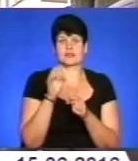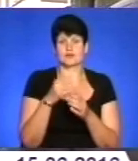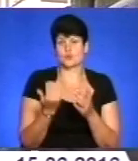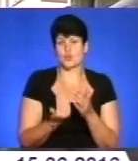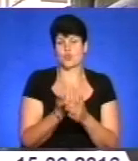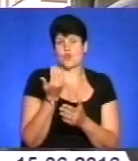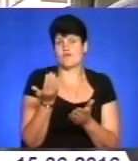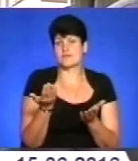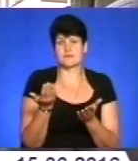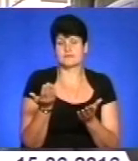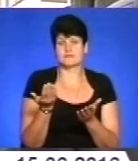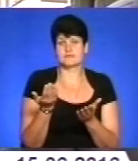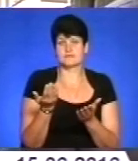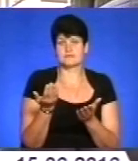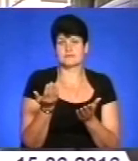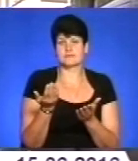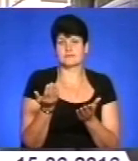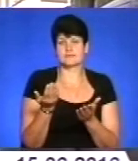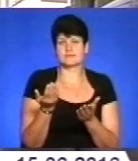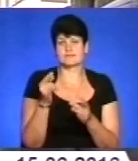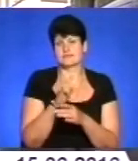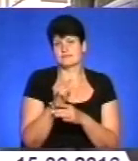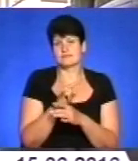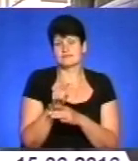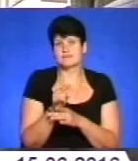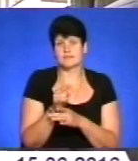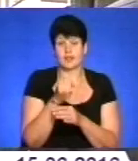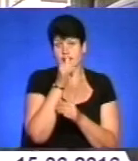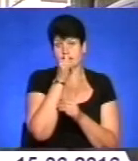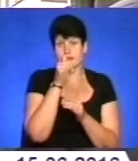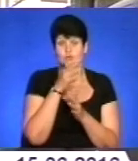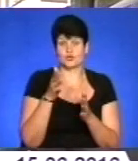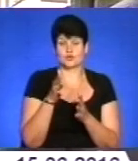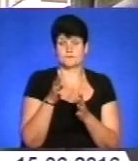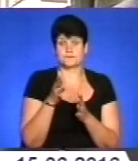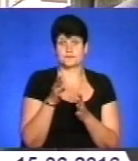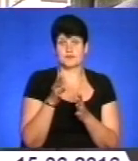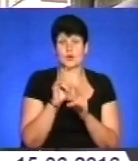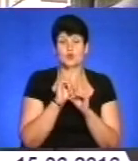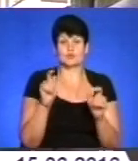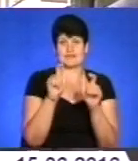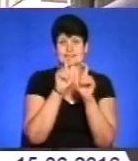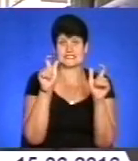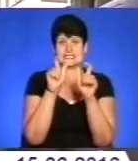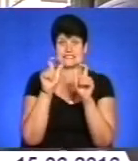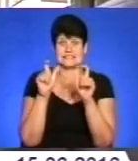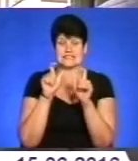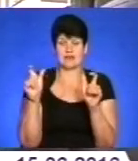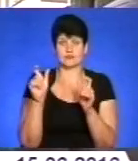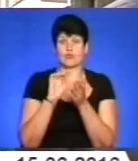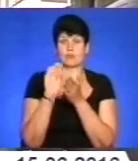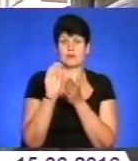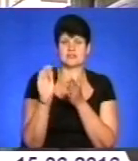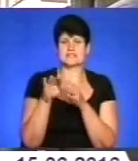такі, скажімо, фейки, я не можу, особливо в заголовоках, тому що заголовок пише,